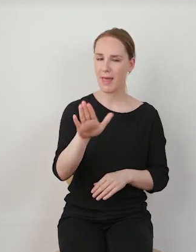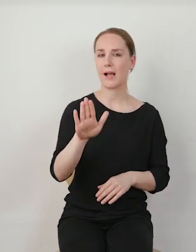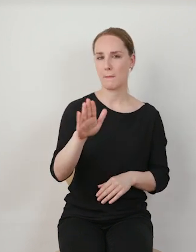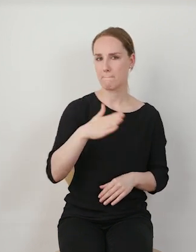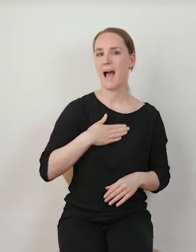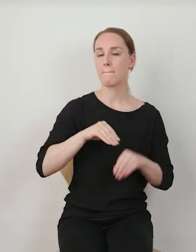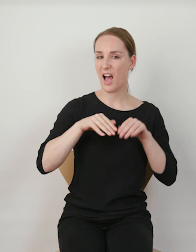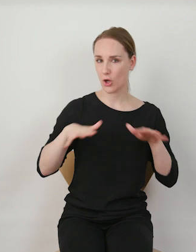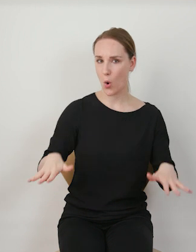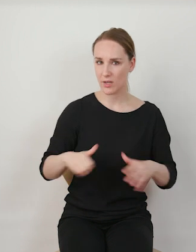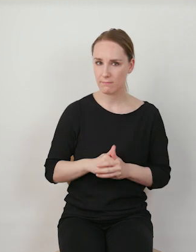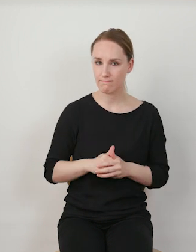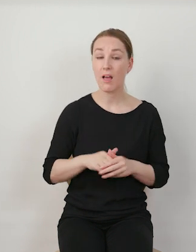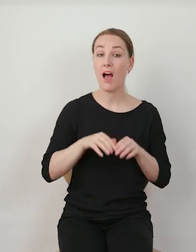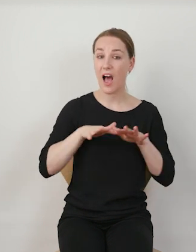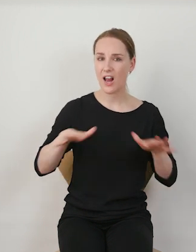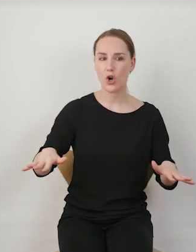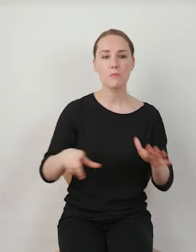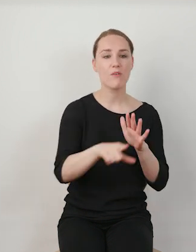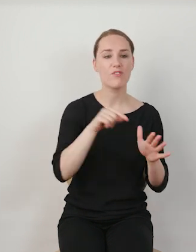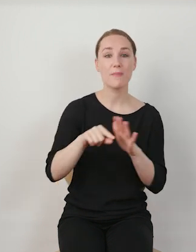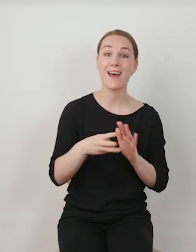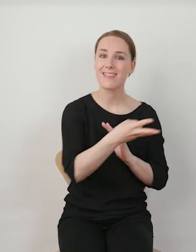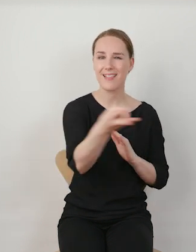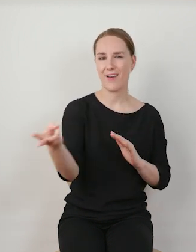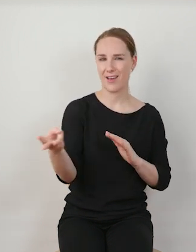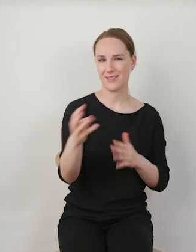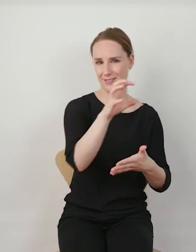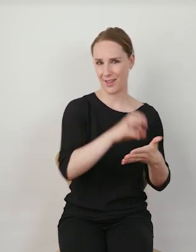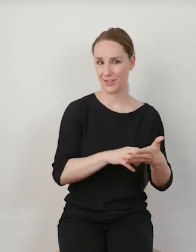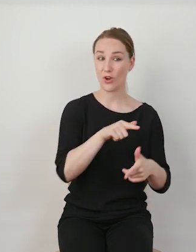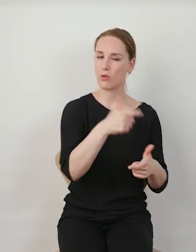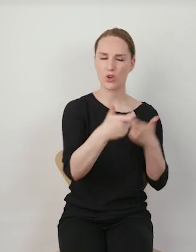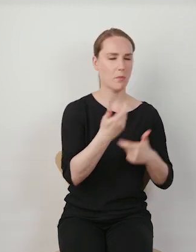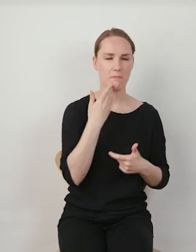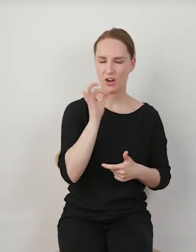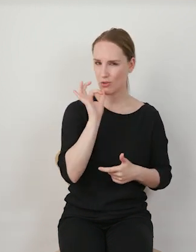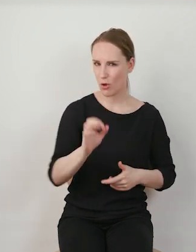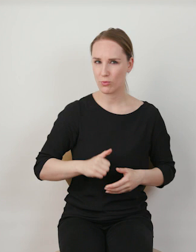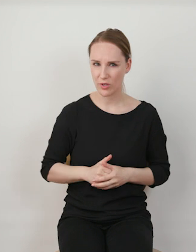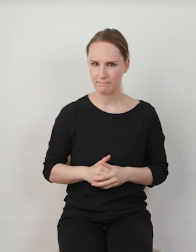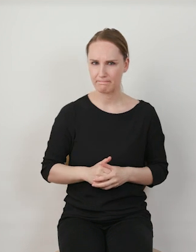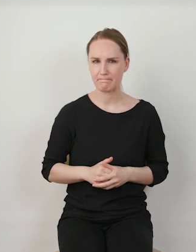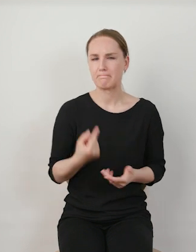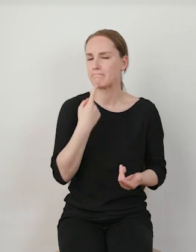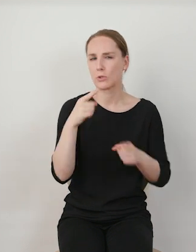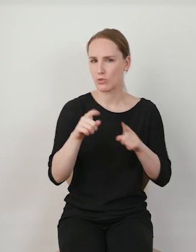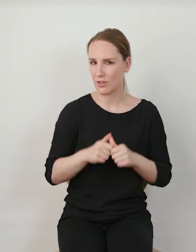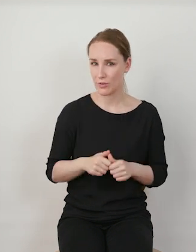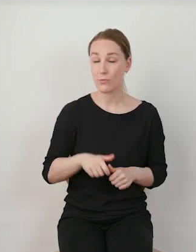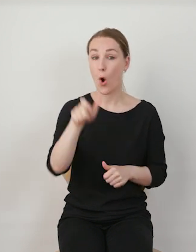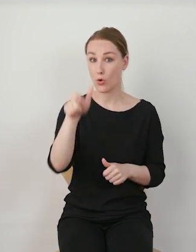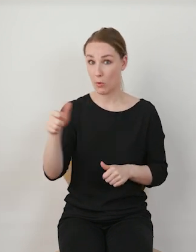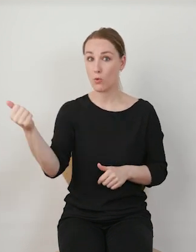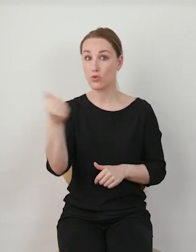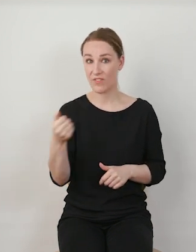tak ten algorytm wybiera dla Was treści. I co więcej, robi to bardzo dobrze. To znaczy, że użytkownicy